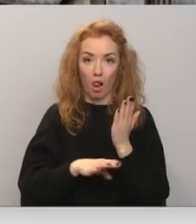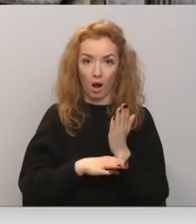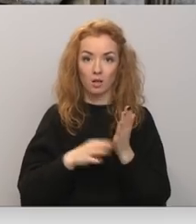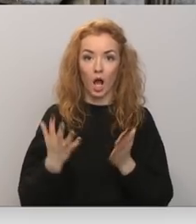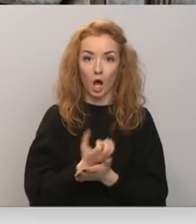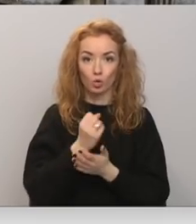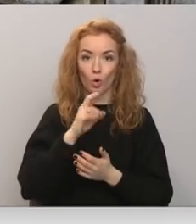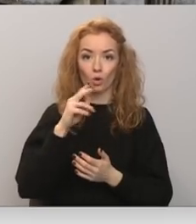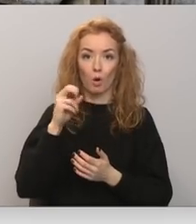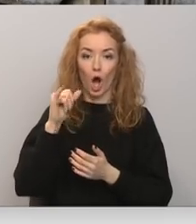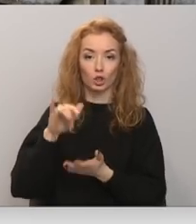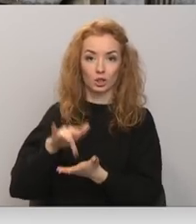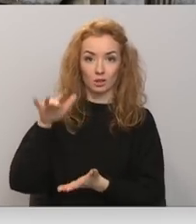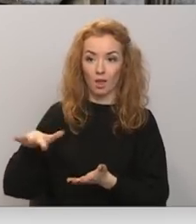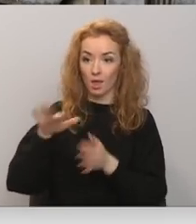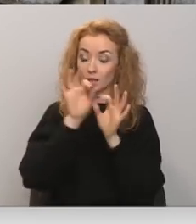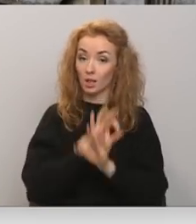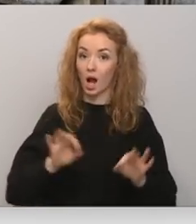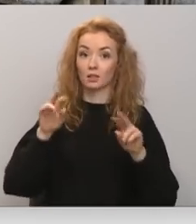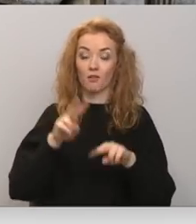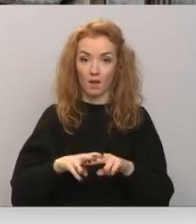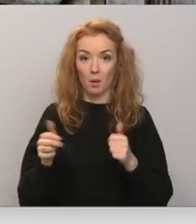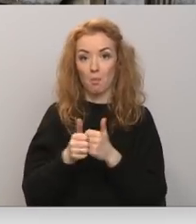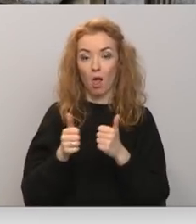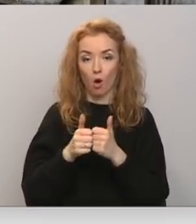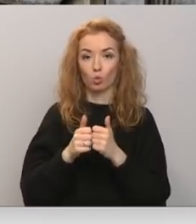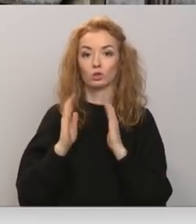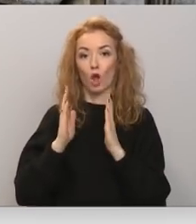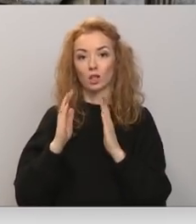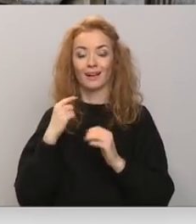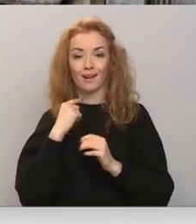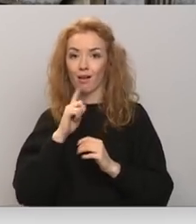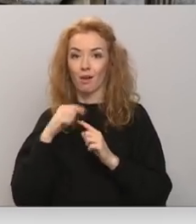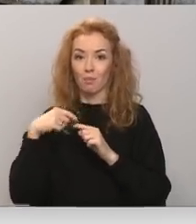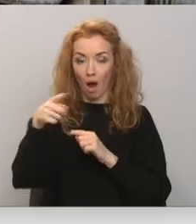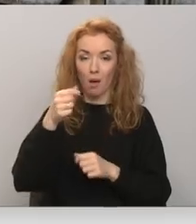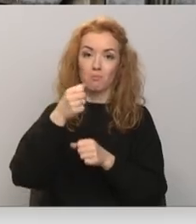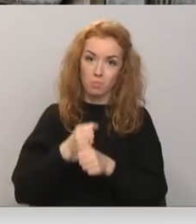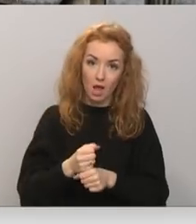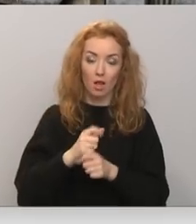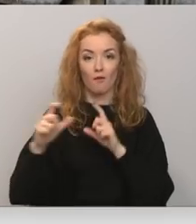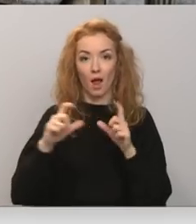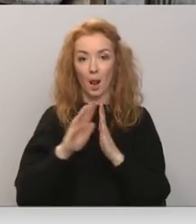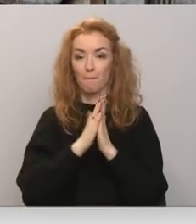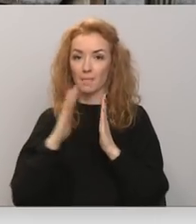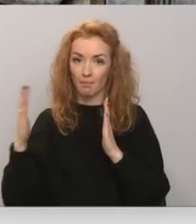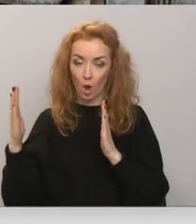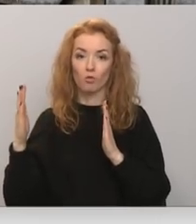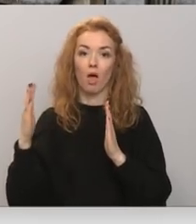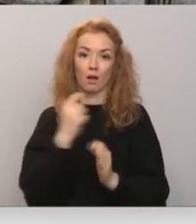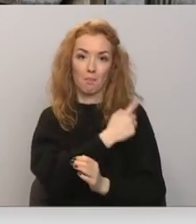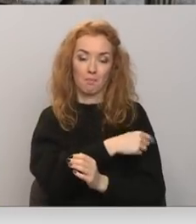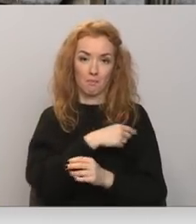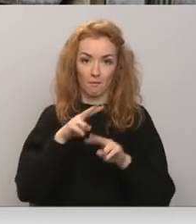rudbāžu centrā. Skaistā vietā vlakus lielceļam Rīga Liepāja ir pietura, veikals, bibliotēka, felšarpunkts un